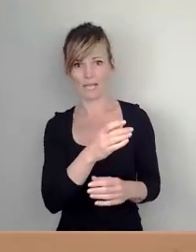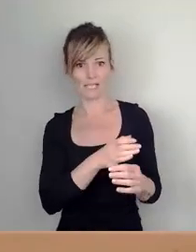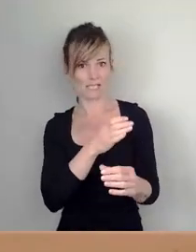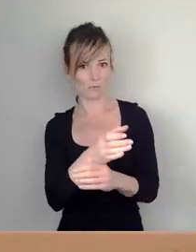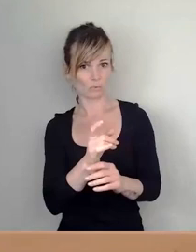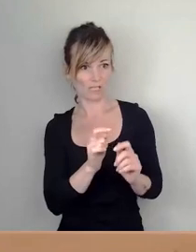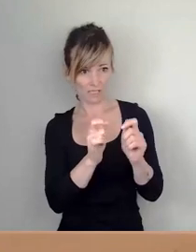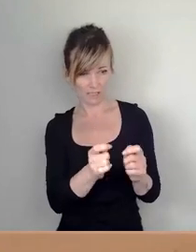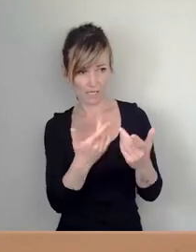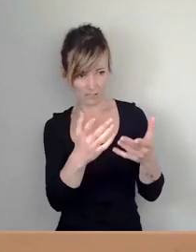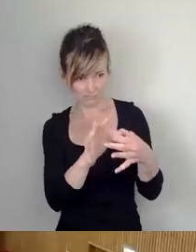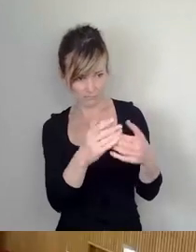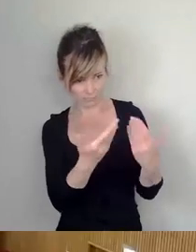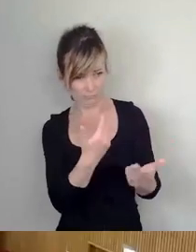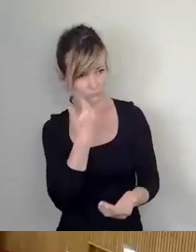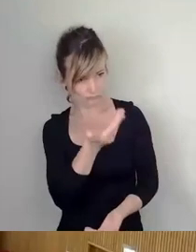Bitteschön.